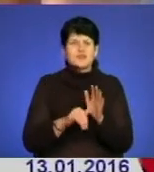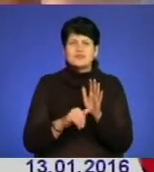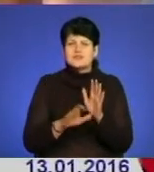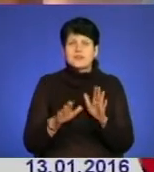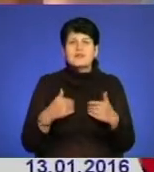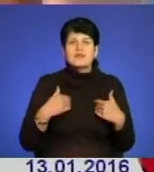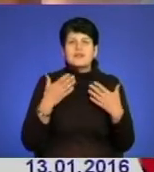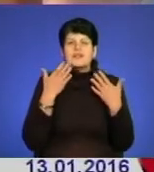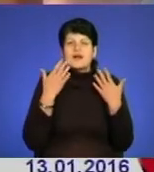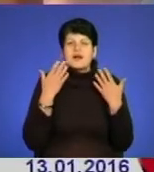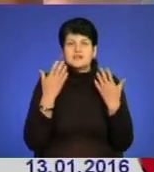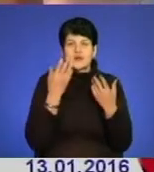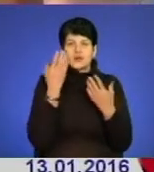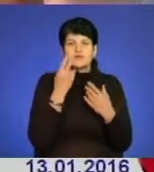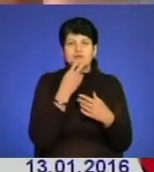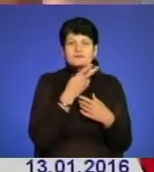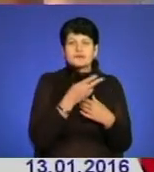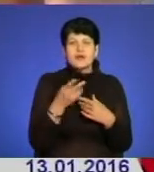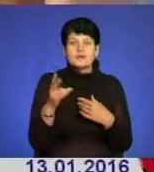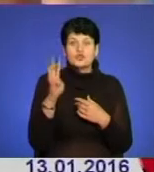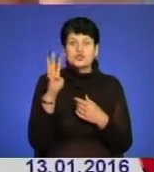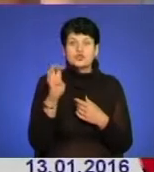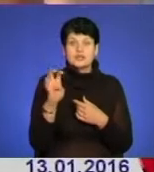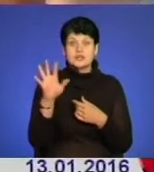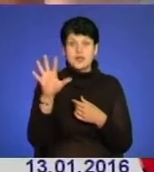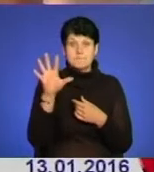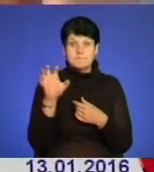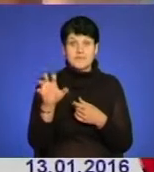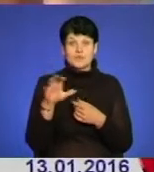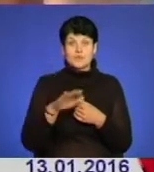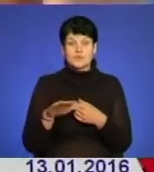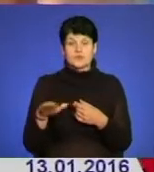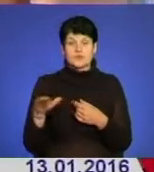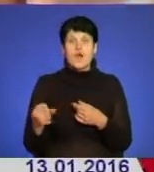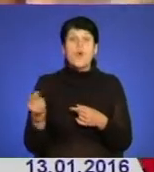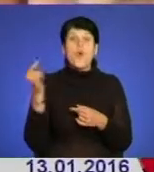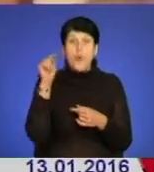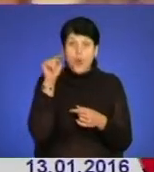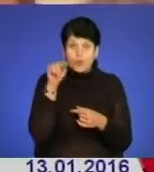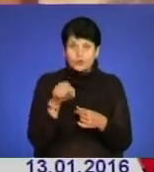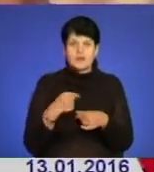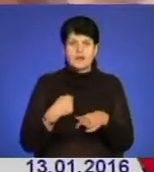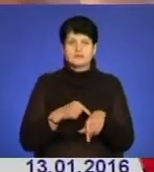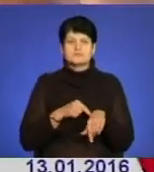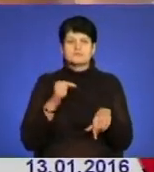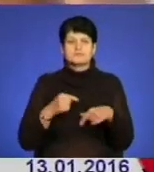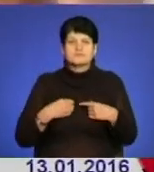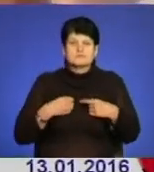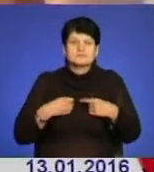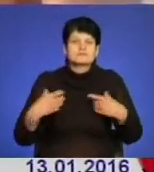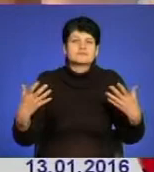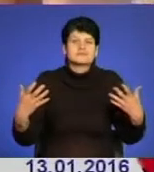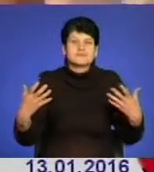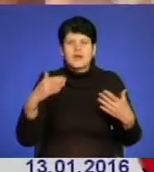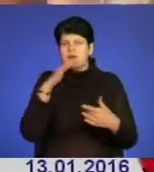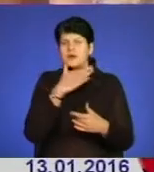Мені легше глянути, коли до 400, до 500 дітей. От тоді я відчув, що це свято. Багато